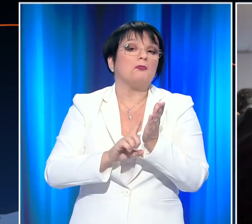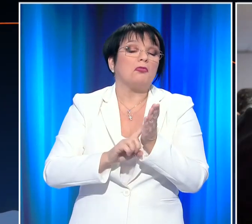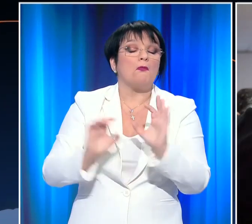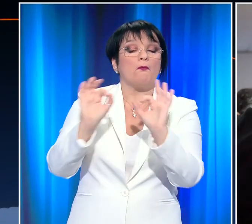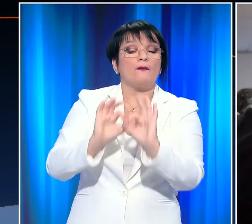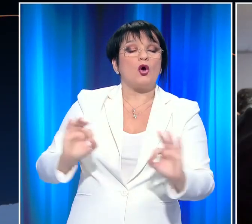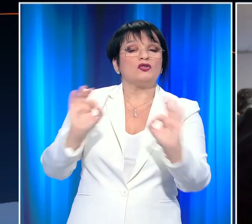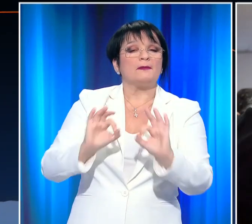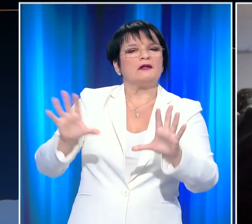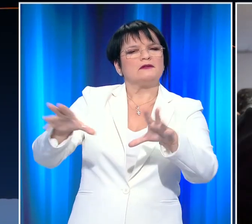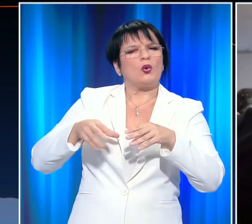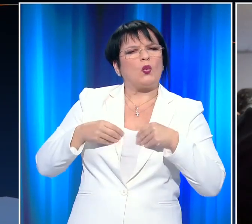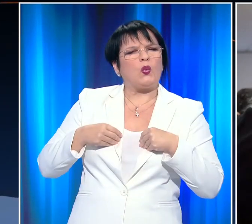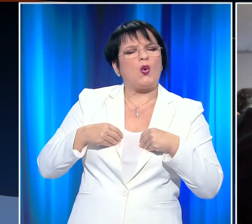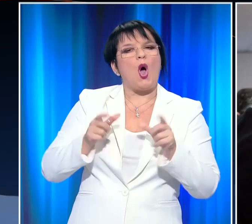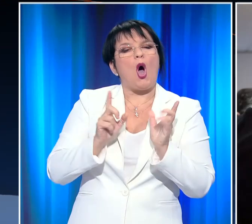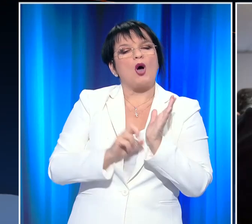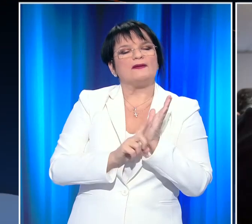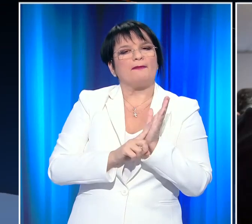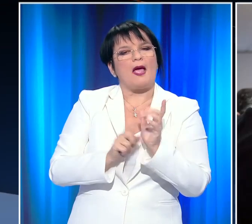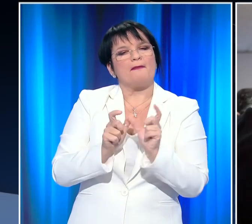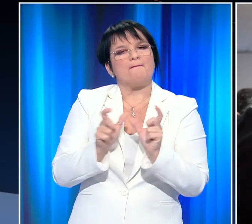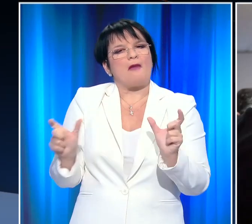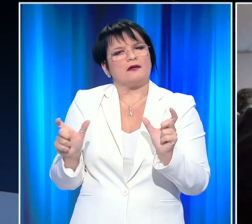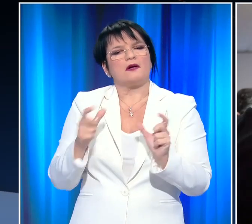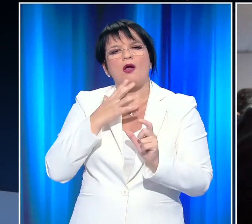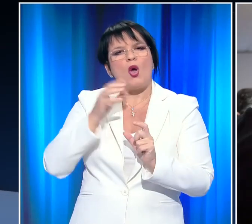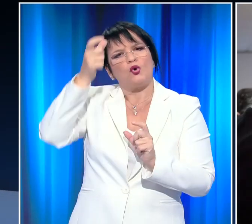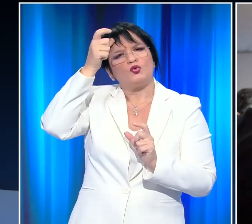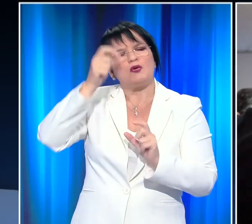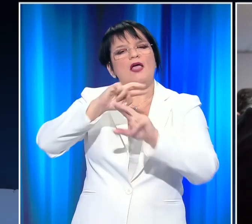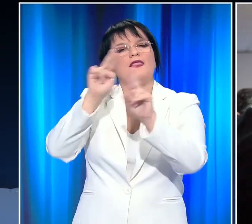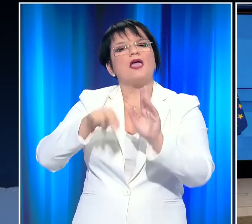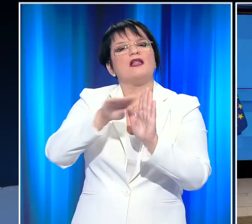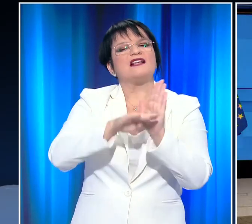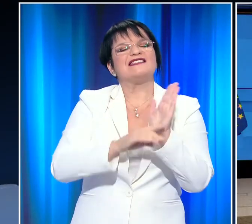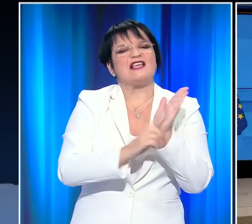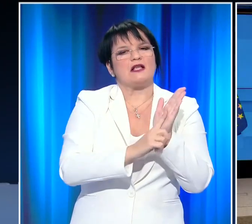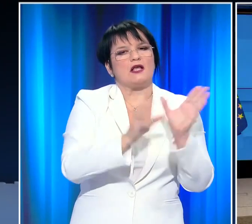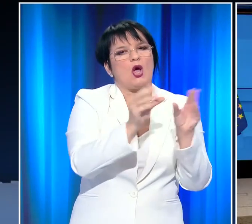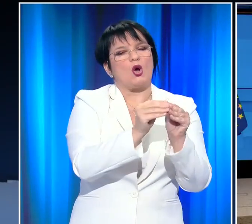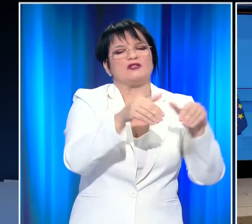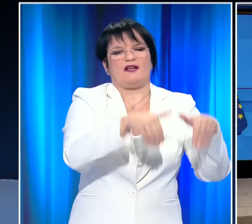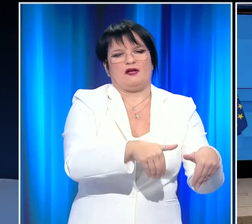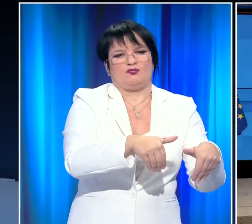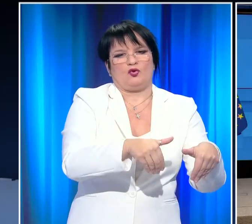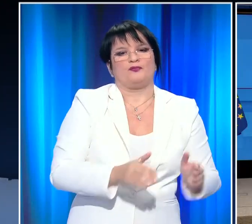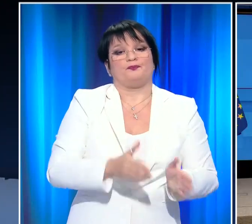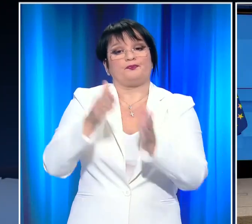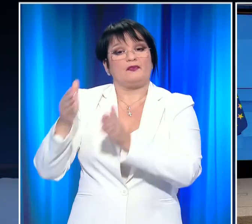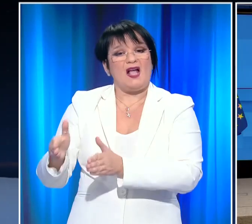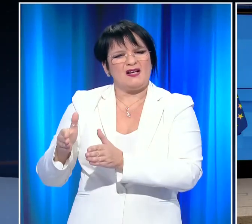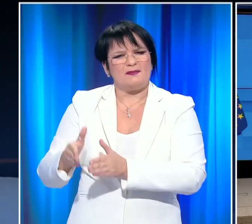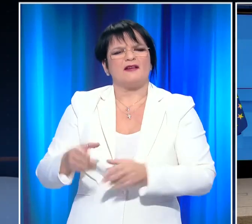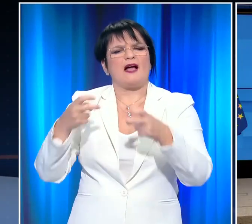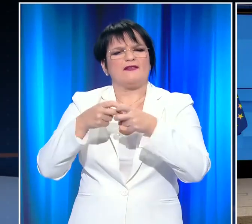προετοιμάσει και να υιοθετήσει άμεσα τα κατάλληλα μέτρα που θα αναγκάσουν την Τουρκία να σεβαστεί το διεθνές δίκαιο. Χαρακτηριστικότερη του κλίματος που επικρατεί για την